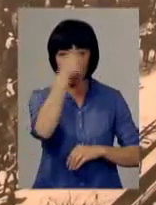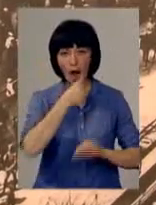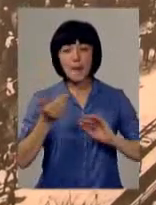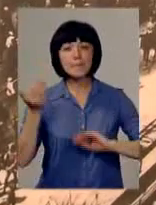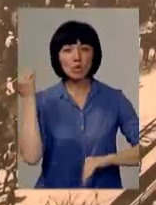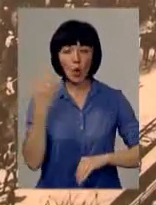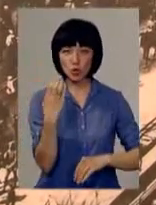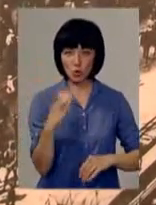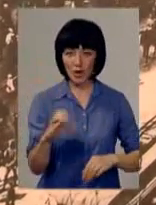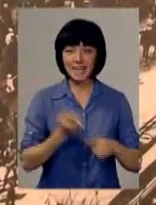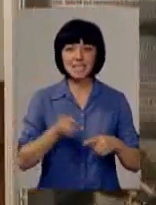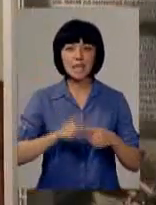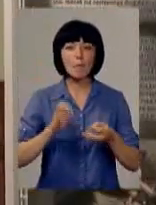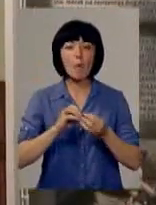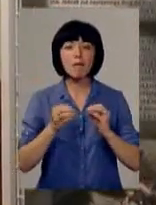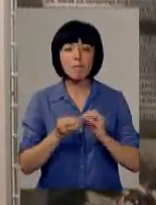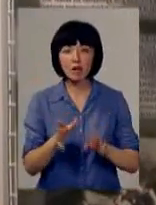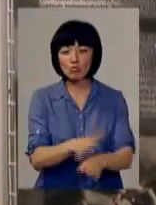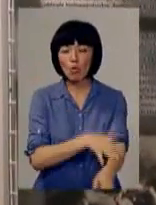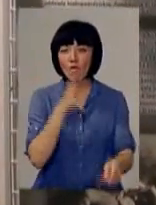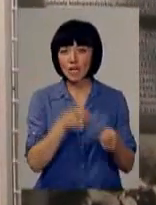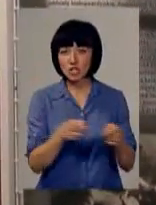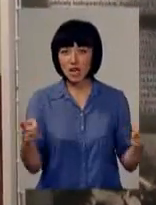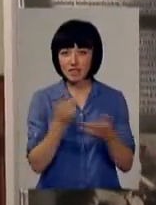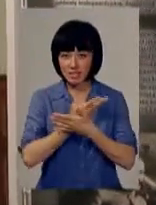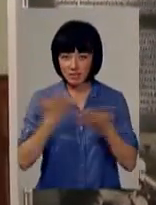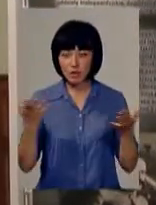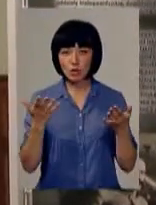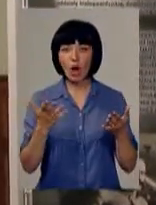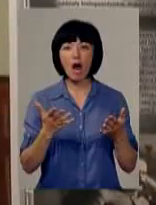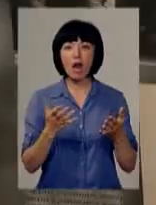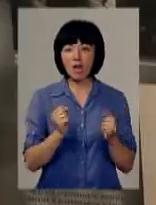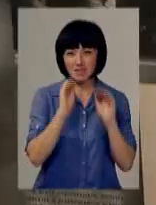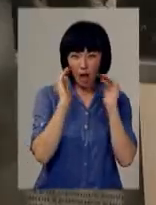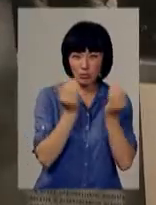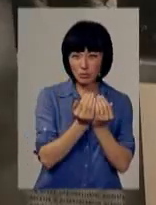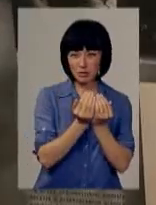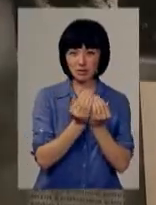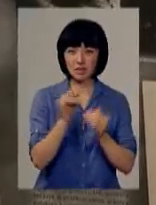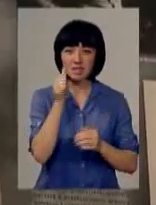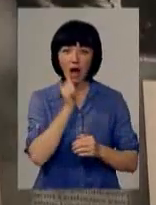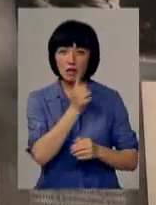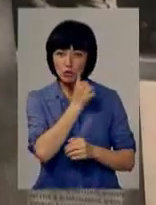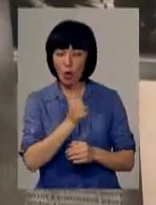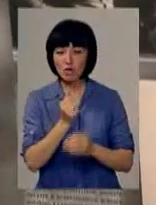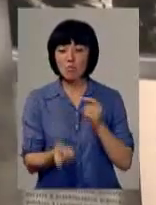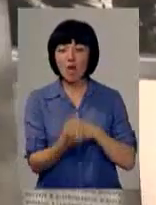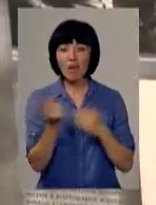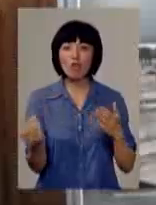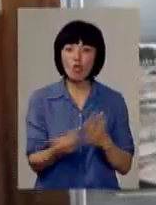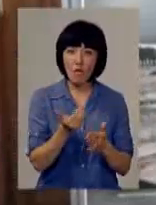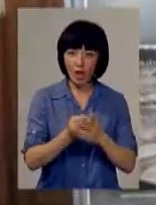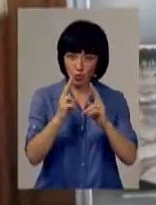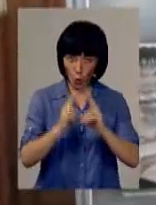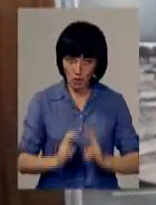минулого століття. Ця проблематика, яку довгий час висвітлювали досить суб'єктивно і заангажовано з появою нових джерел та